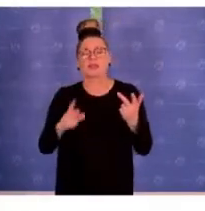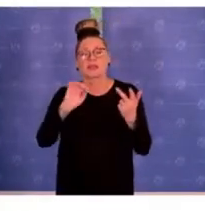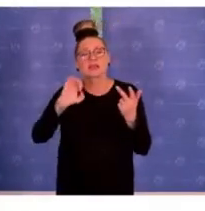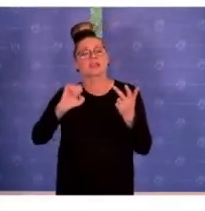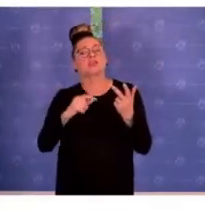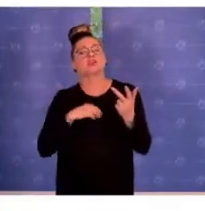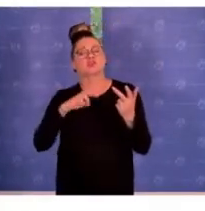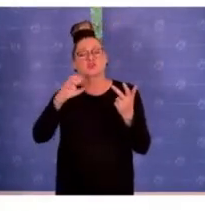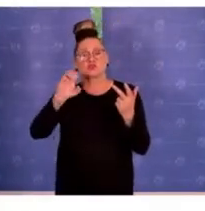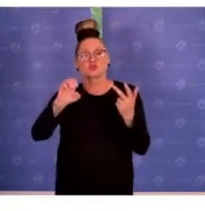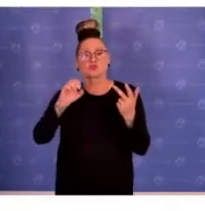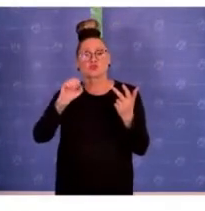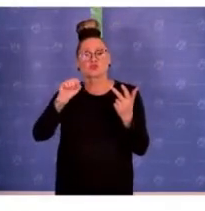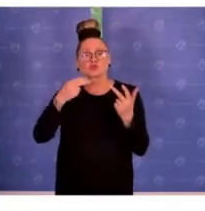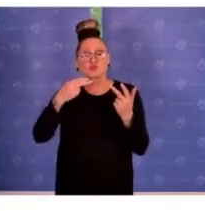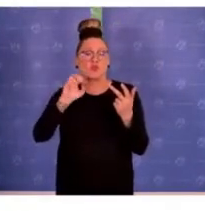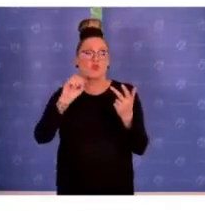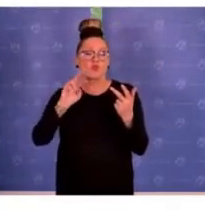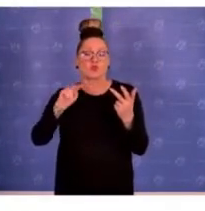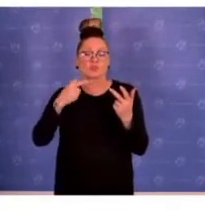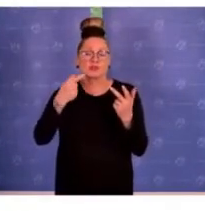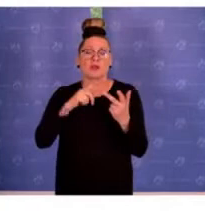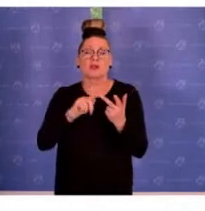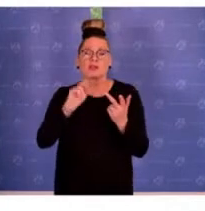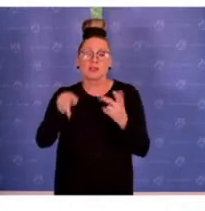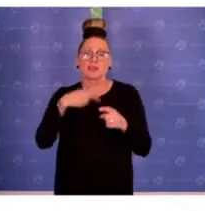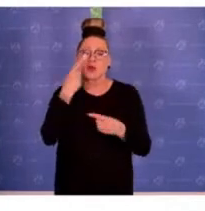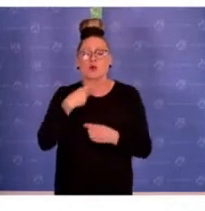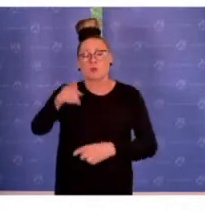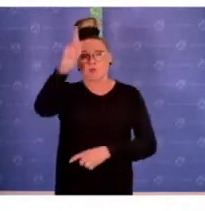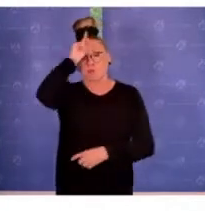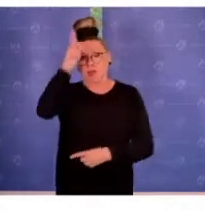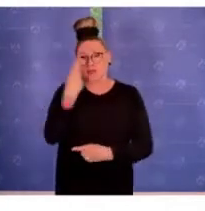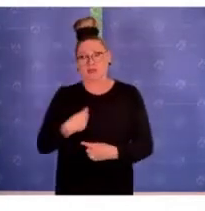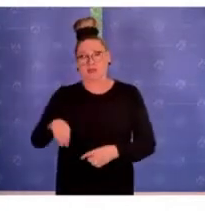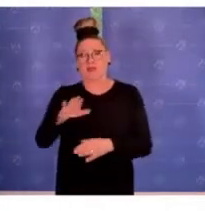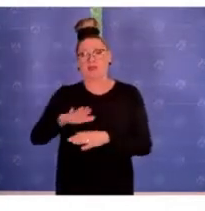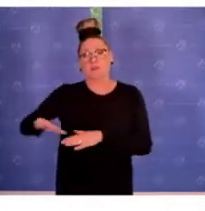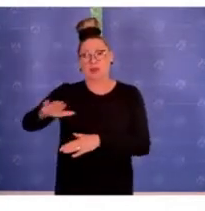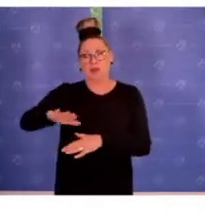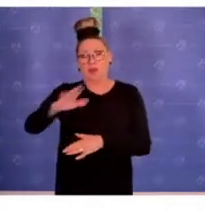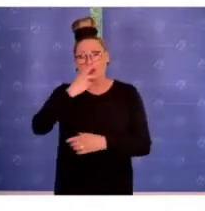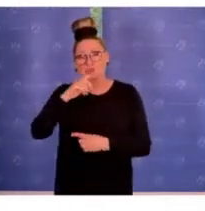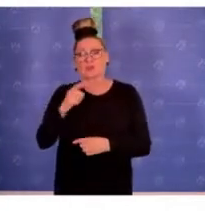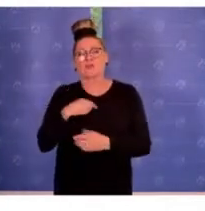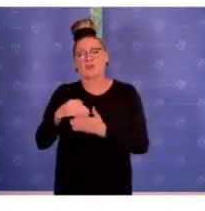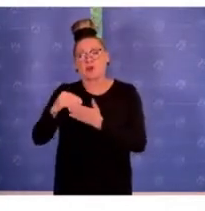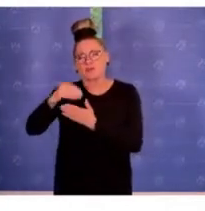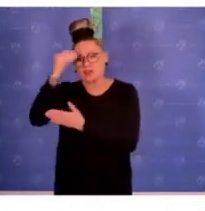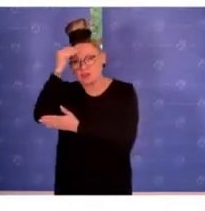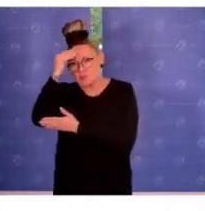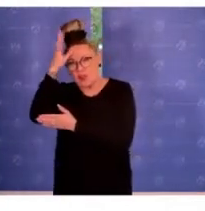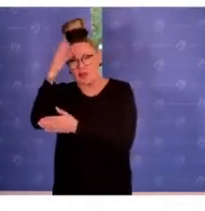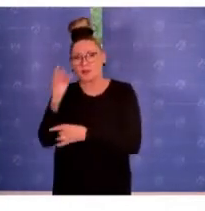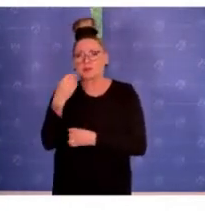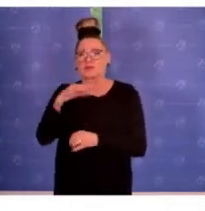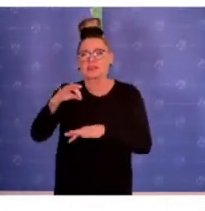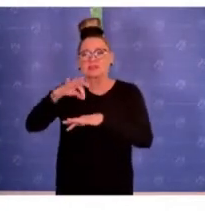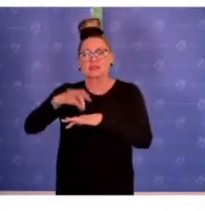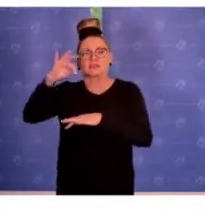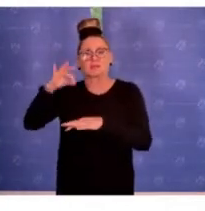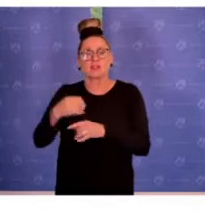das die Aufgabe übernommen hat, im Bereich der Polizei, im Bereich von Fortbildung primär Sensibilisierung